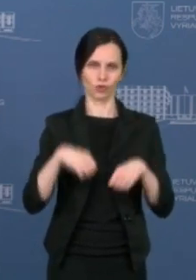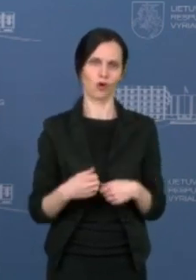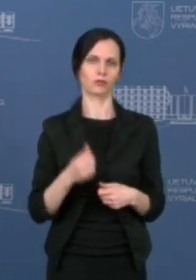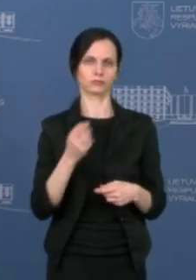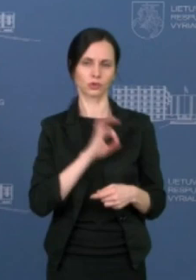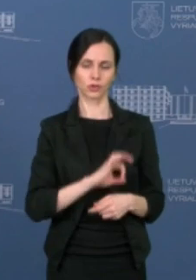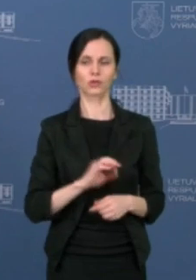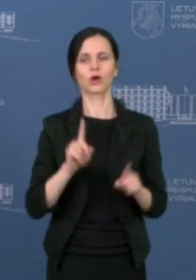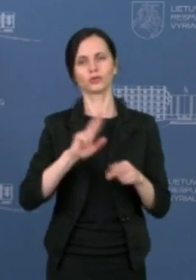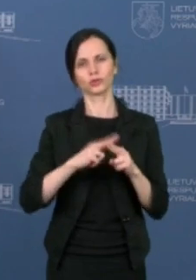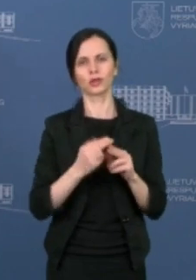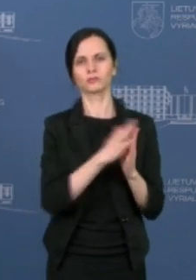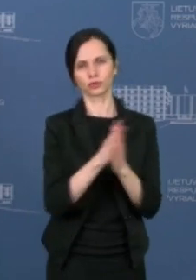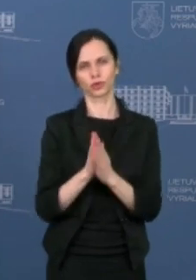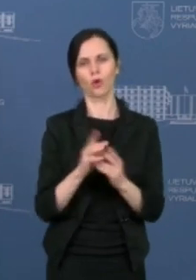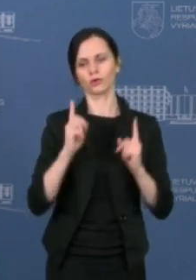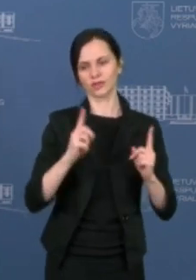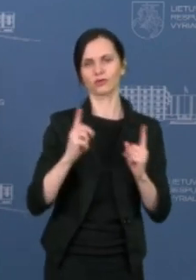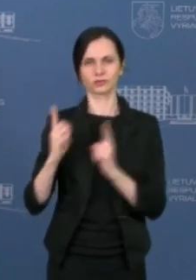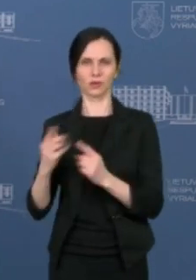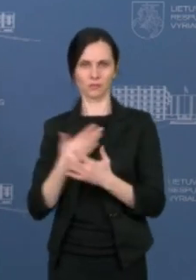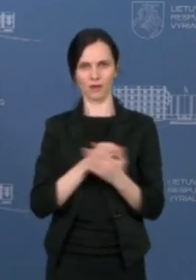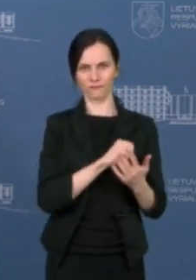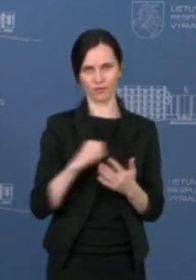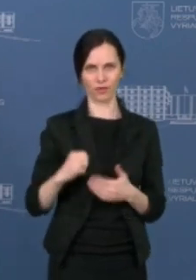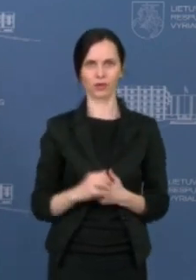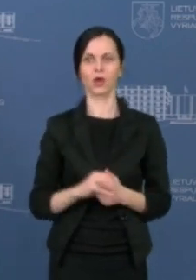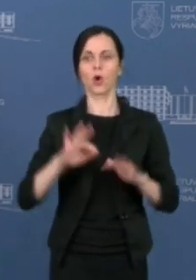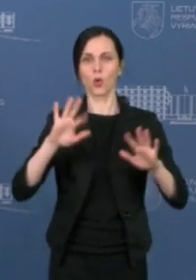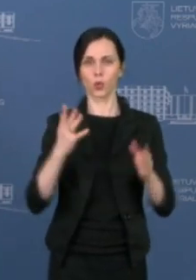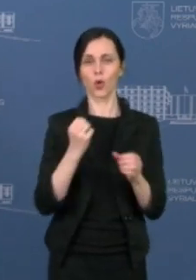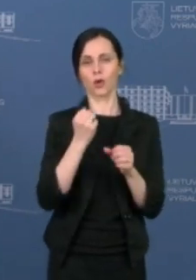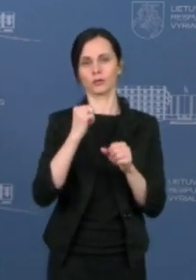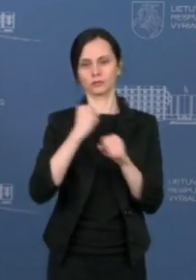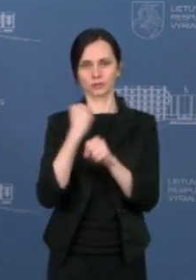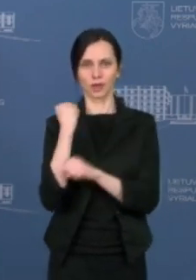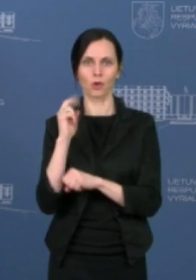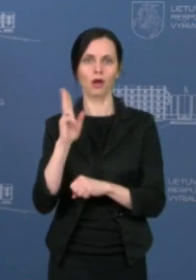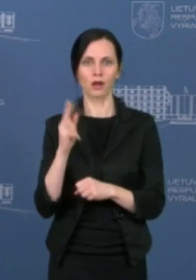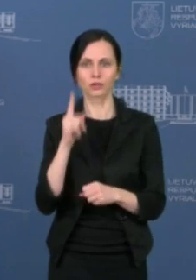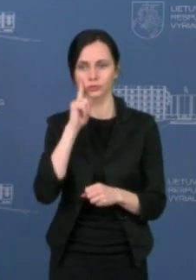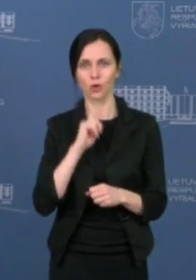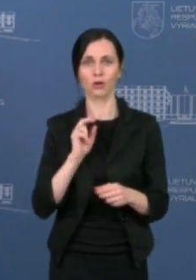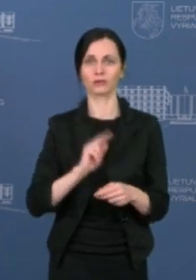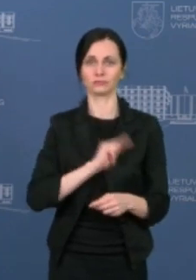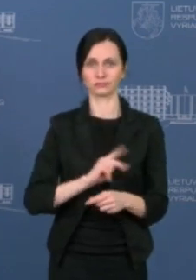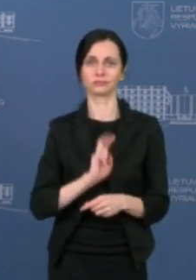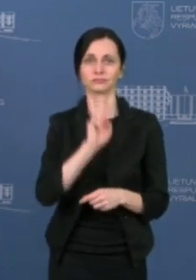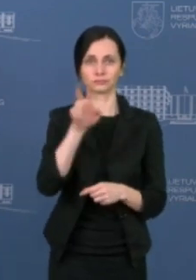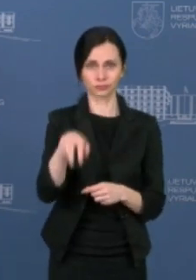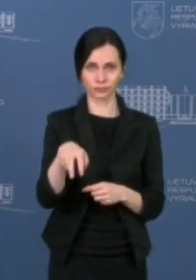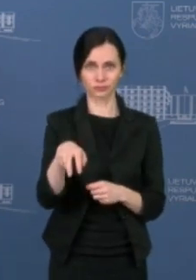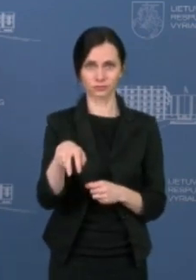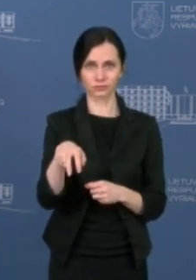ir kitus. Ir dabar kiekvienam, kuris turės galimybę sugrįžti į tą veiklą, siūlome tą nemokamą